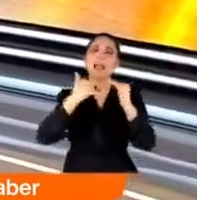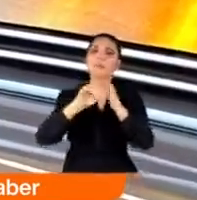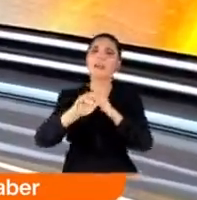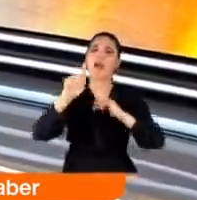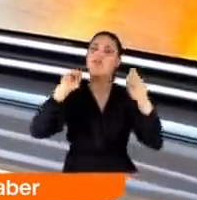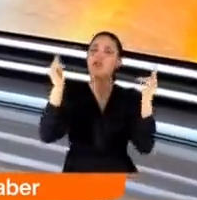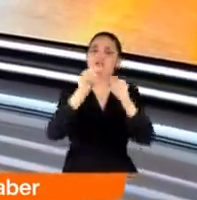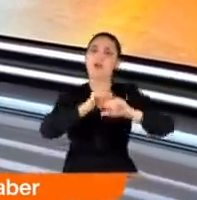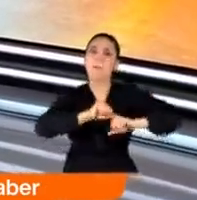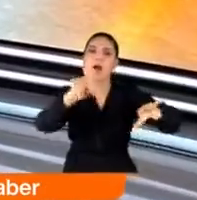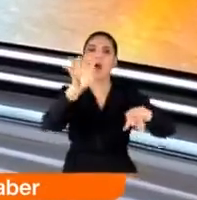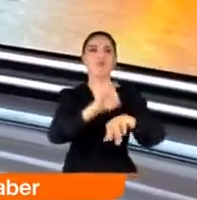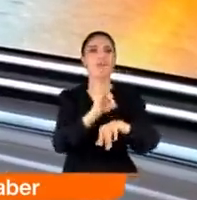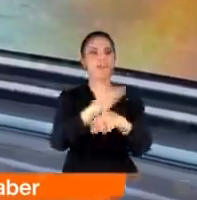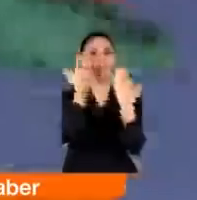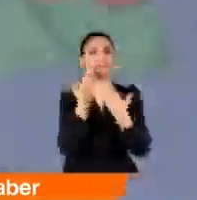verildiği o anlar.